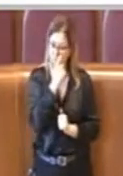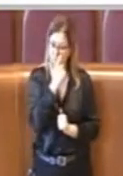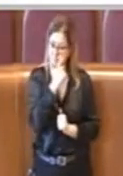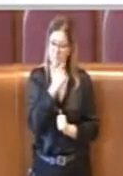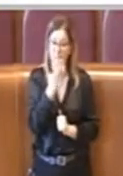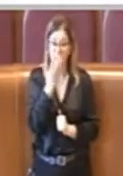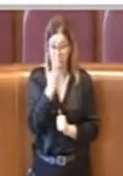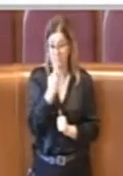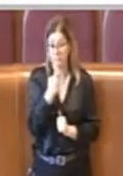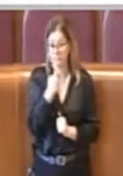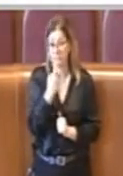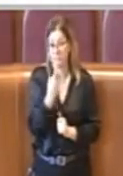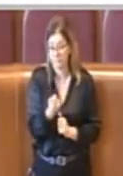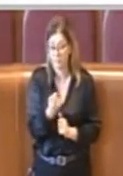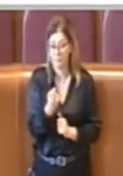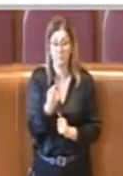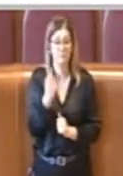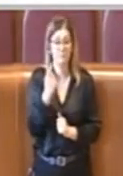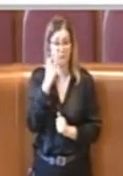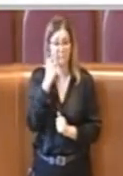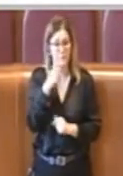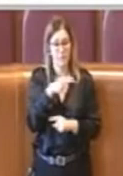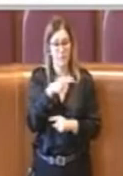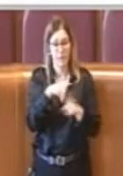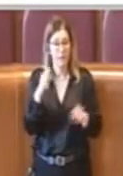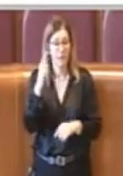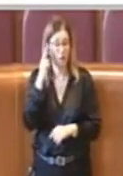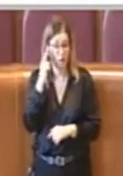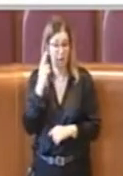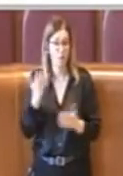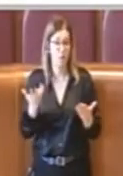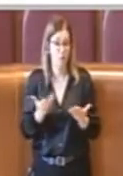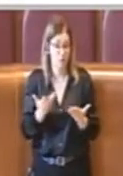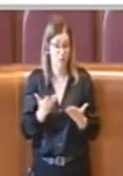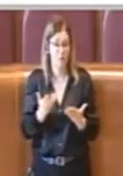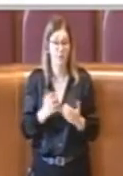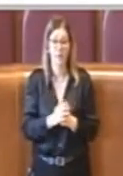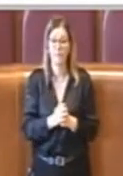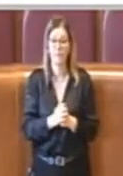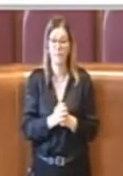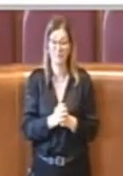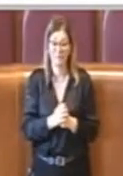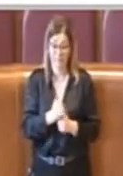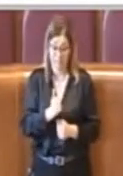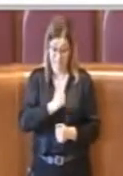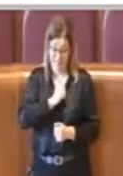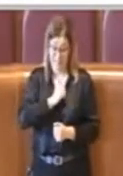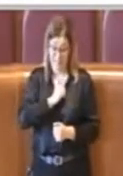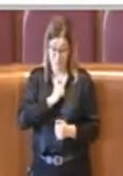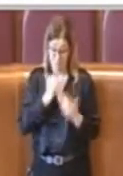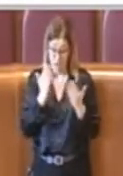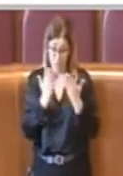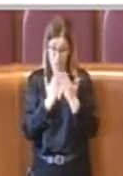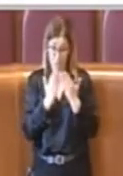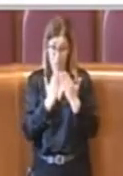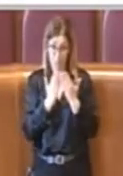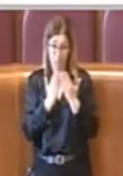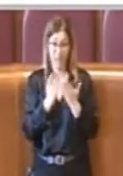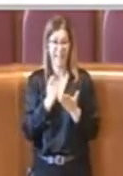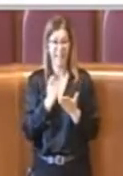ricordare, ma veramente appena il caso di ricordare, che lo studio individuale rappresenta per gli artisti una parte